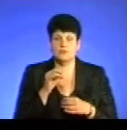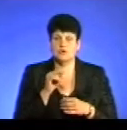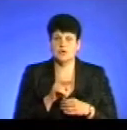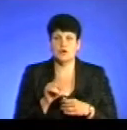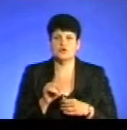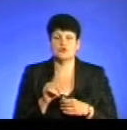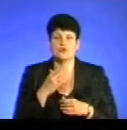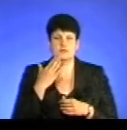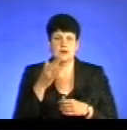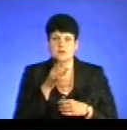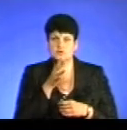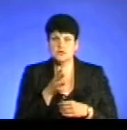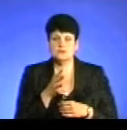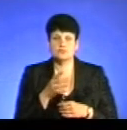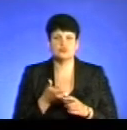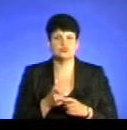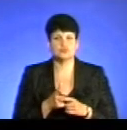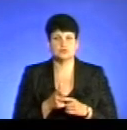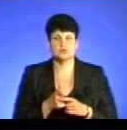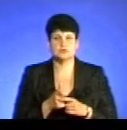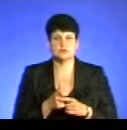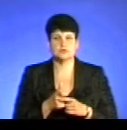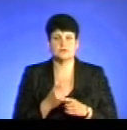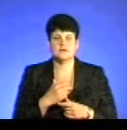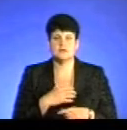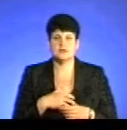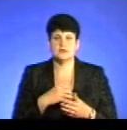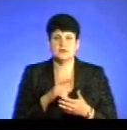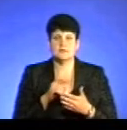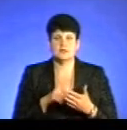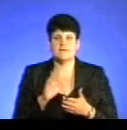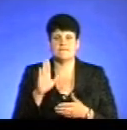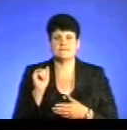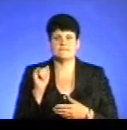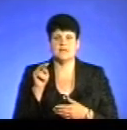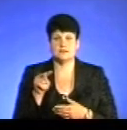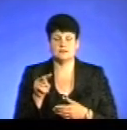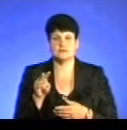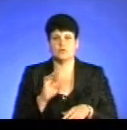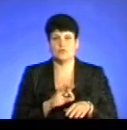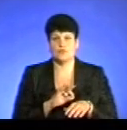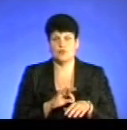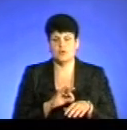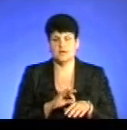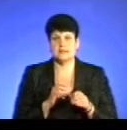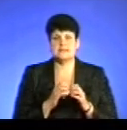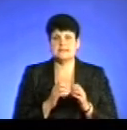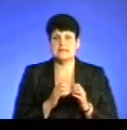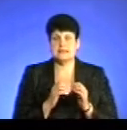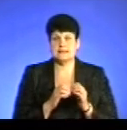останнім часом актуальним стало питання вілокованих хворих. І якраз серед